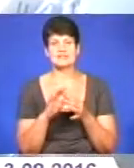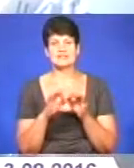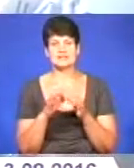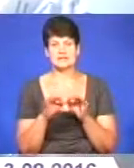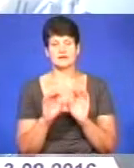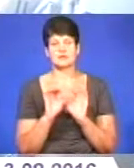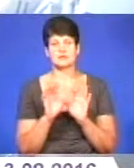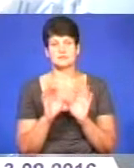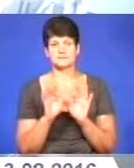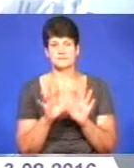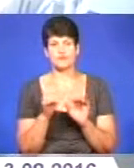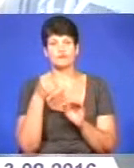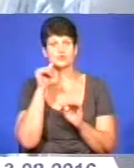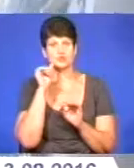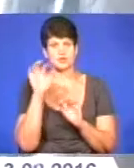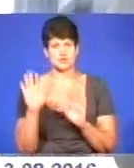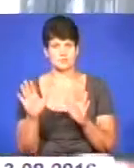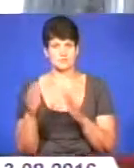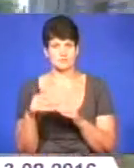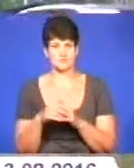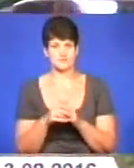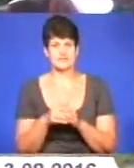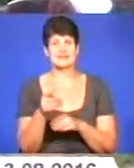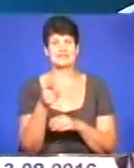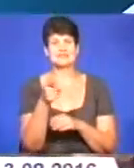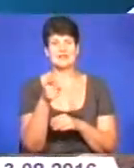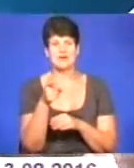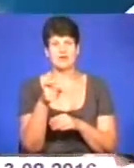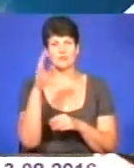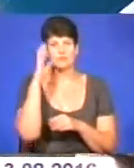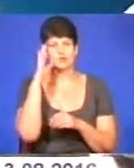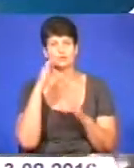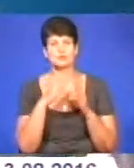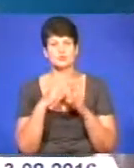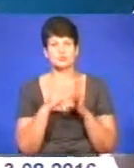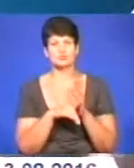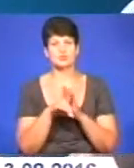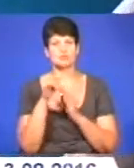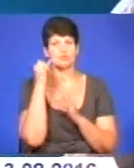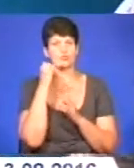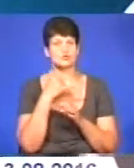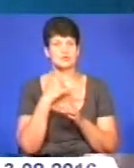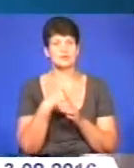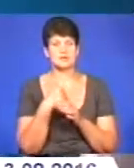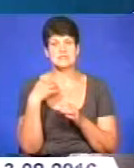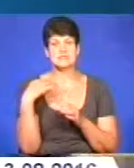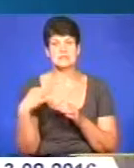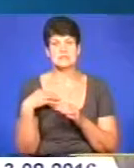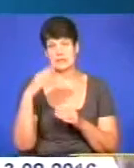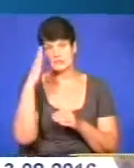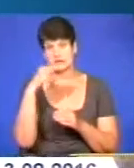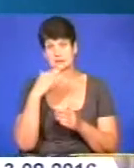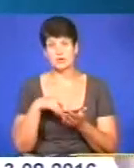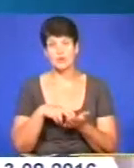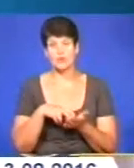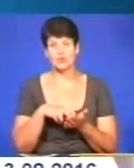відтворили картину вчорашніх подій. Стріляв, мужчина, сусід. Спочатку позвонив мій син, що «тато, я боюсь йти